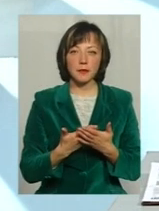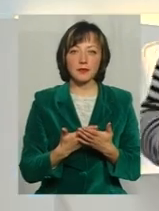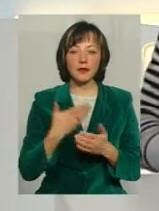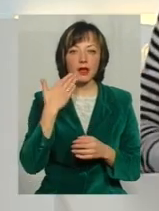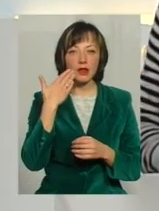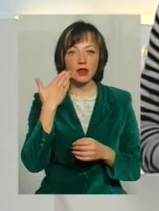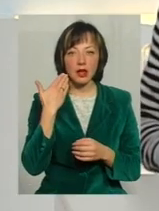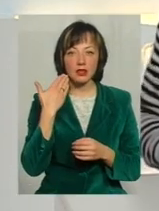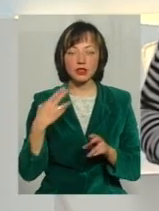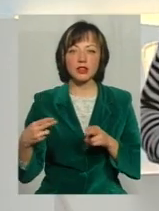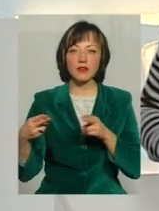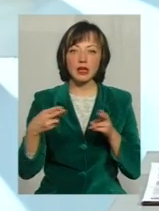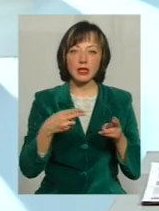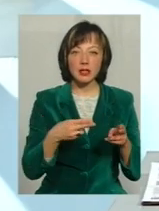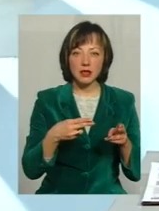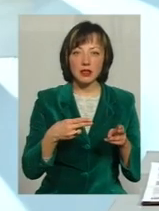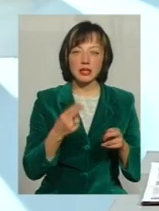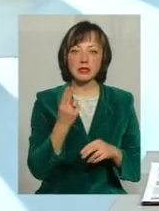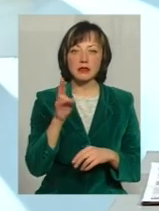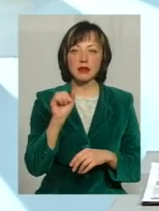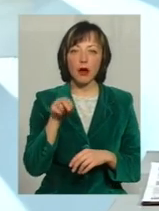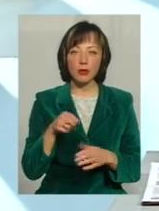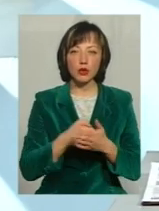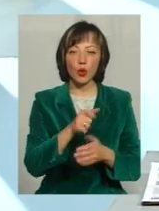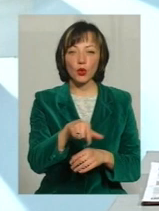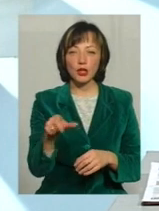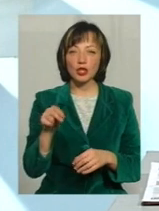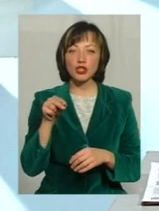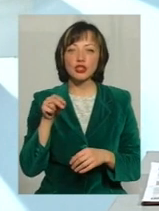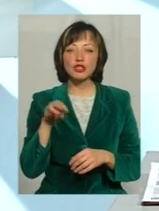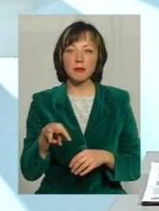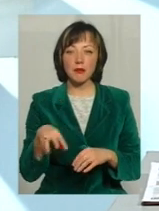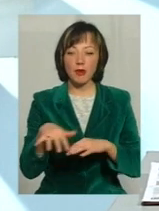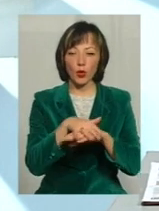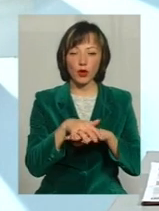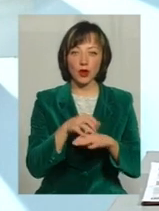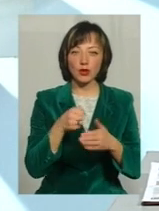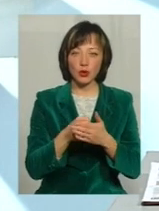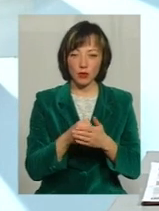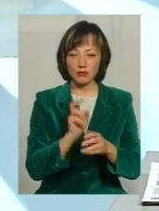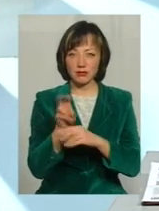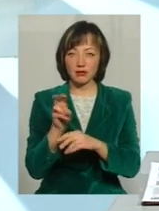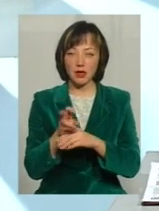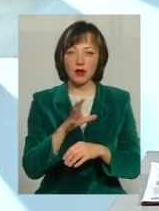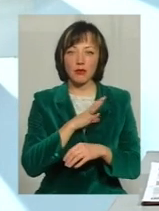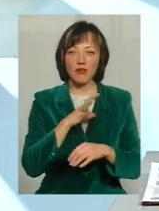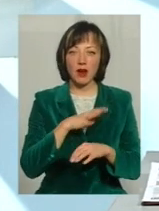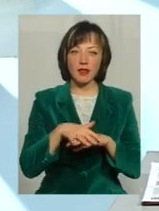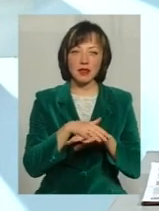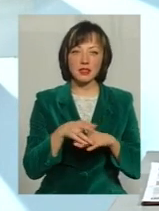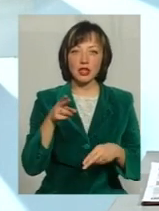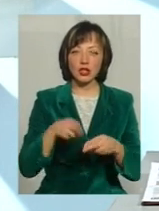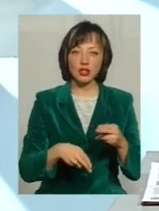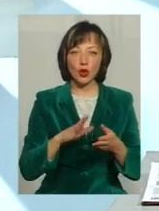легше виїхати Легше виїхати ЦНАПу до людей, чи маса людей до ЦНАПу Що мається на увазі? Буває, там, сілими селами, наприклад,